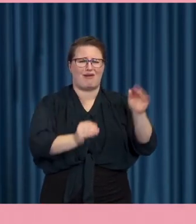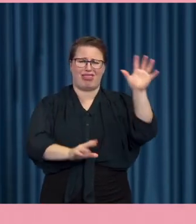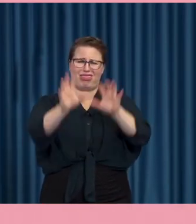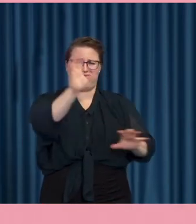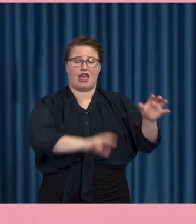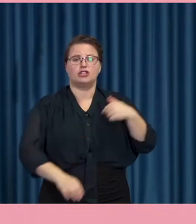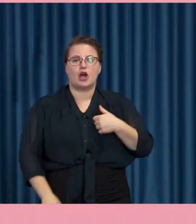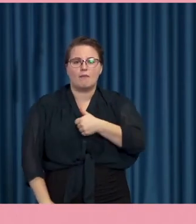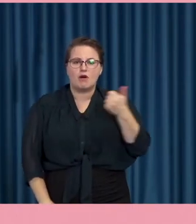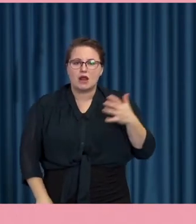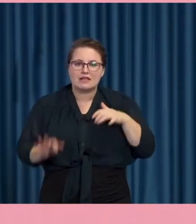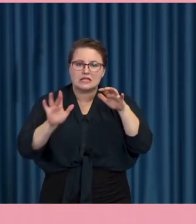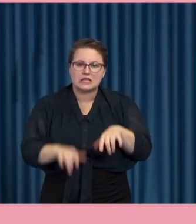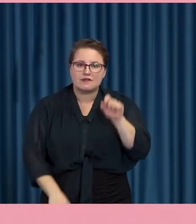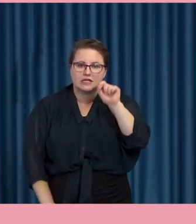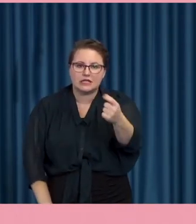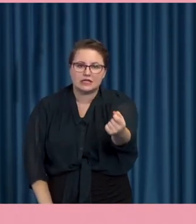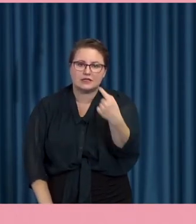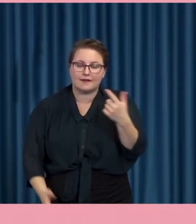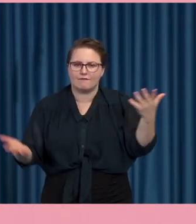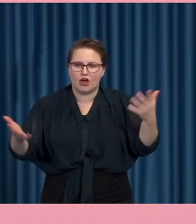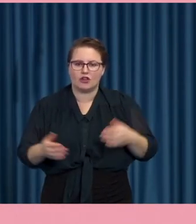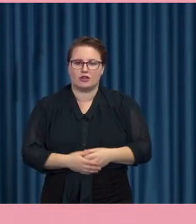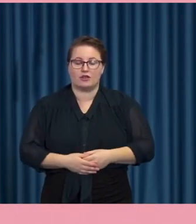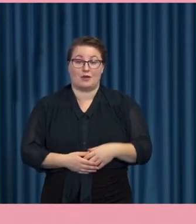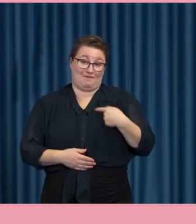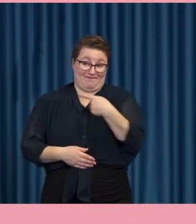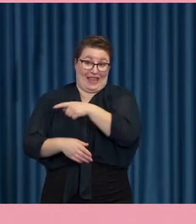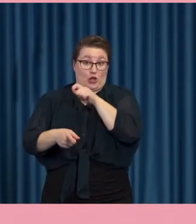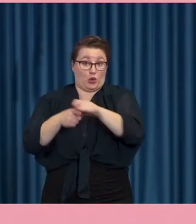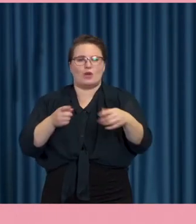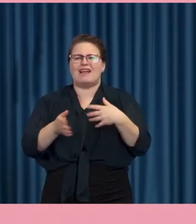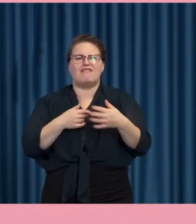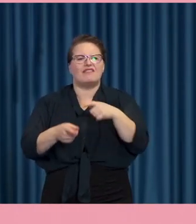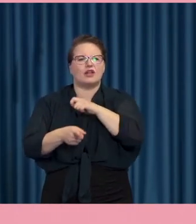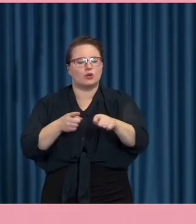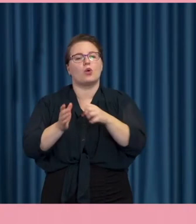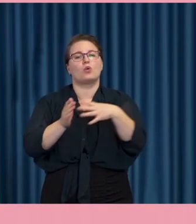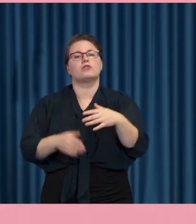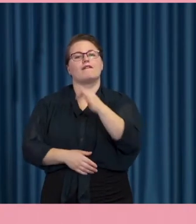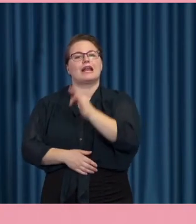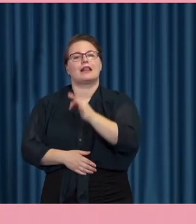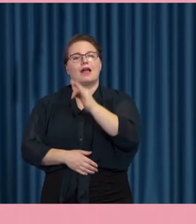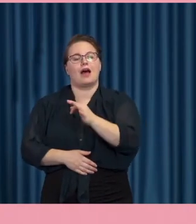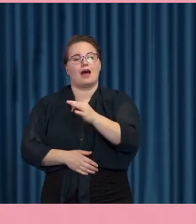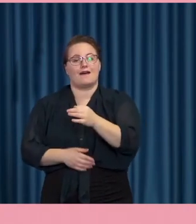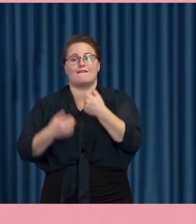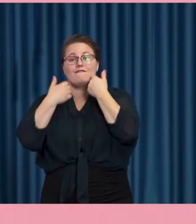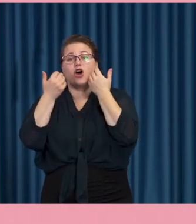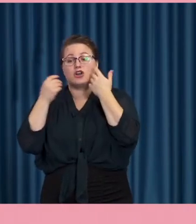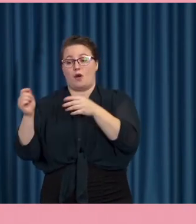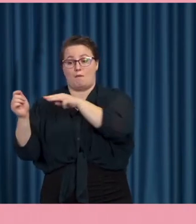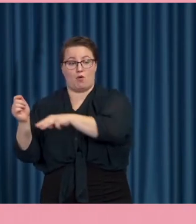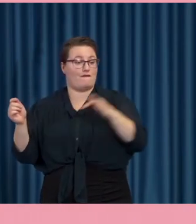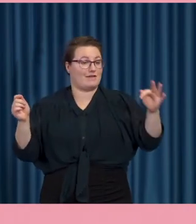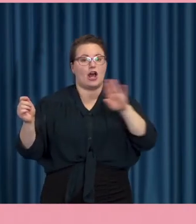Jag vill ju bara skriva mail. Den är gul för det här kortet togs en fredag. Varje dag är färgkodad för de som inte